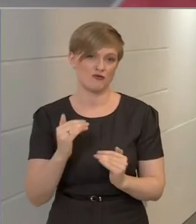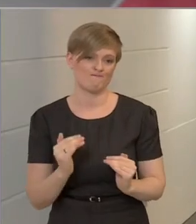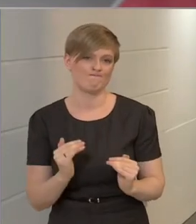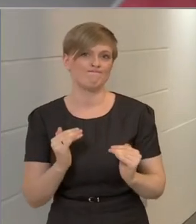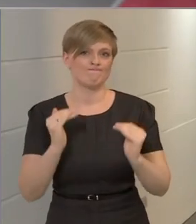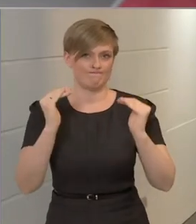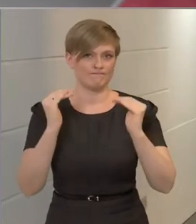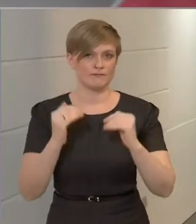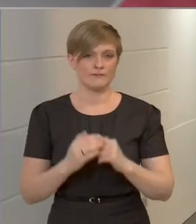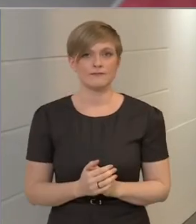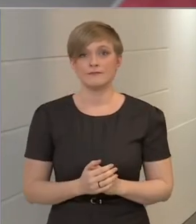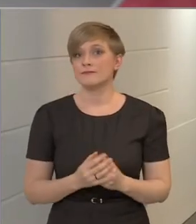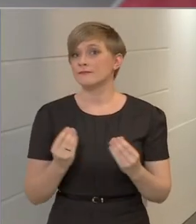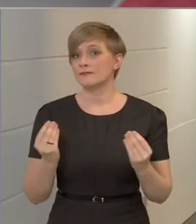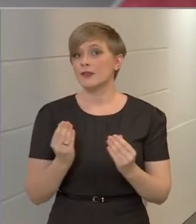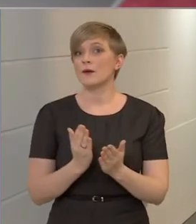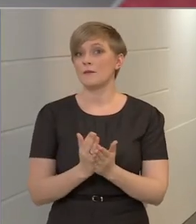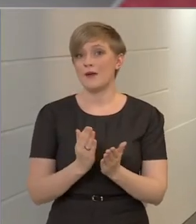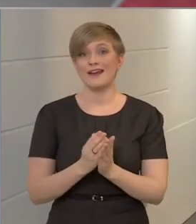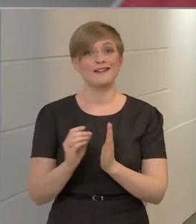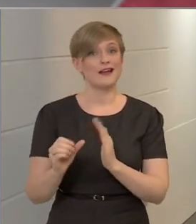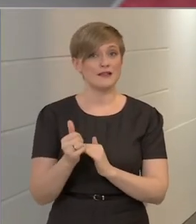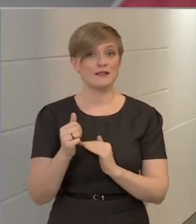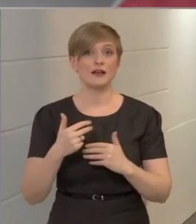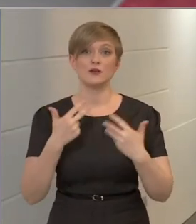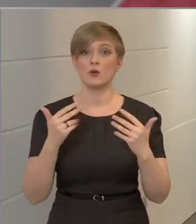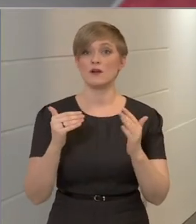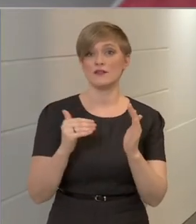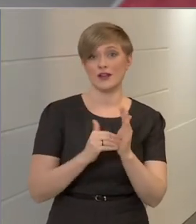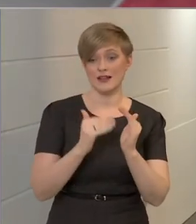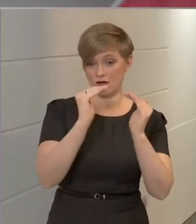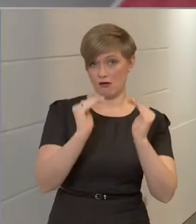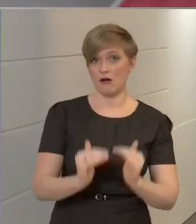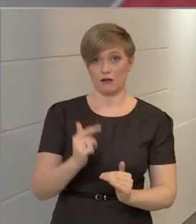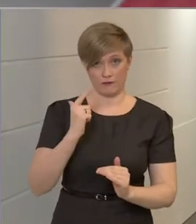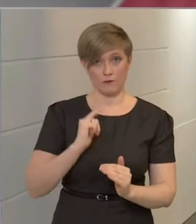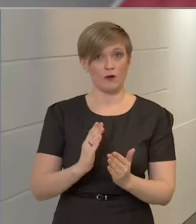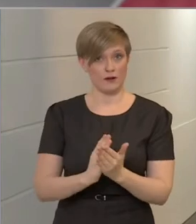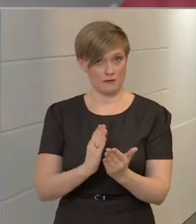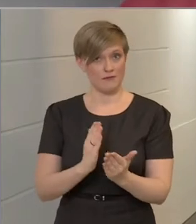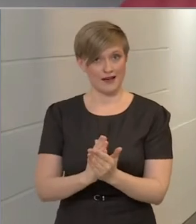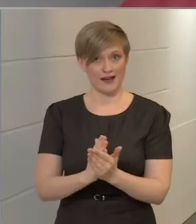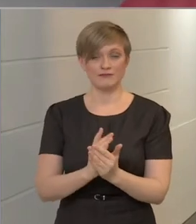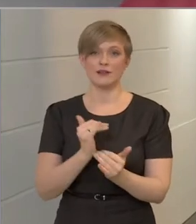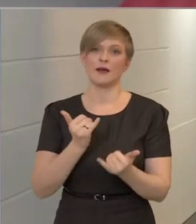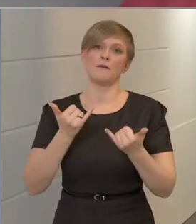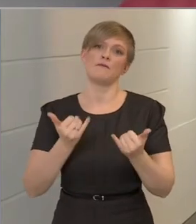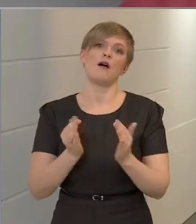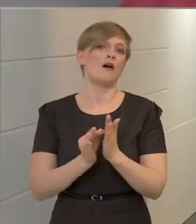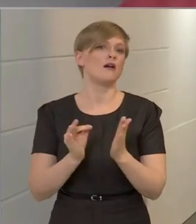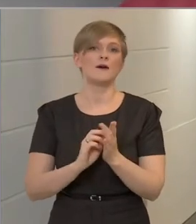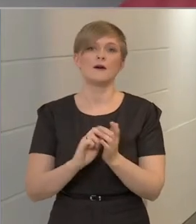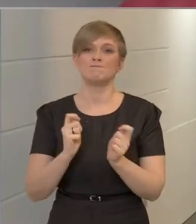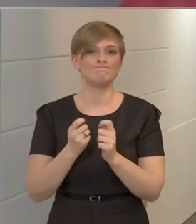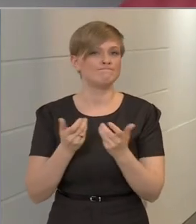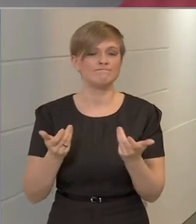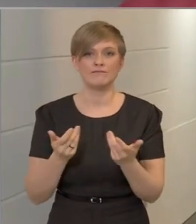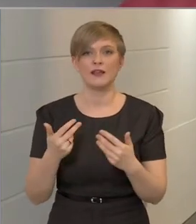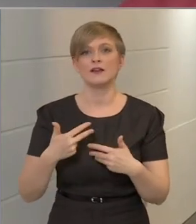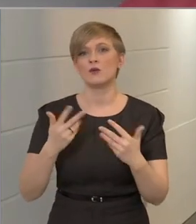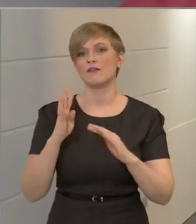emelkedett, hiszen már egyszer 80 ezer alatt is voltunk, de a mai adatok szerint